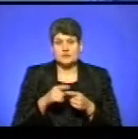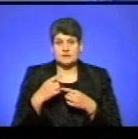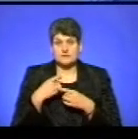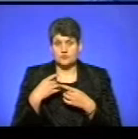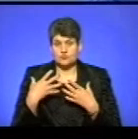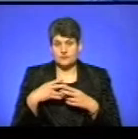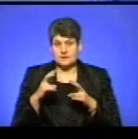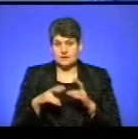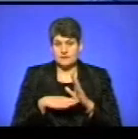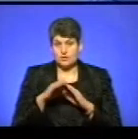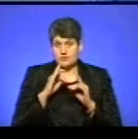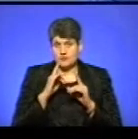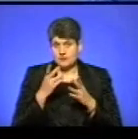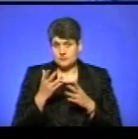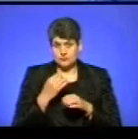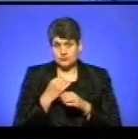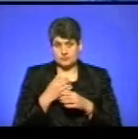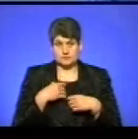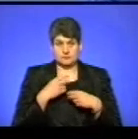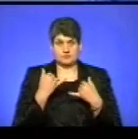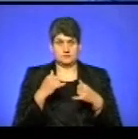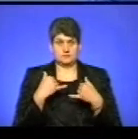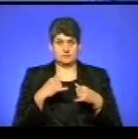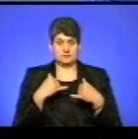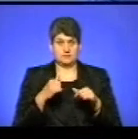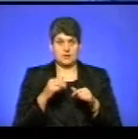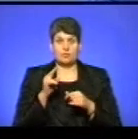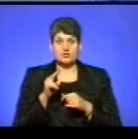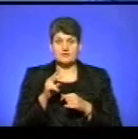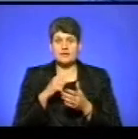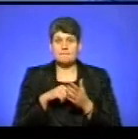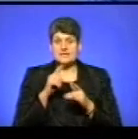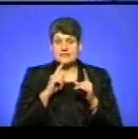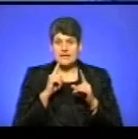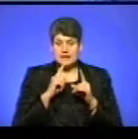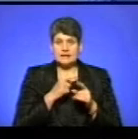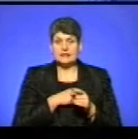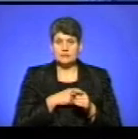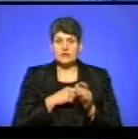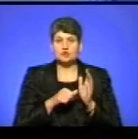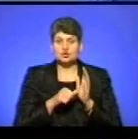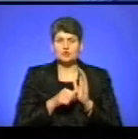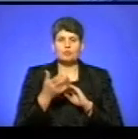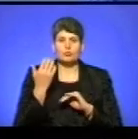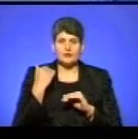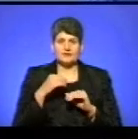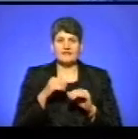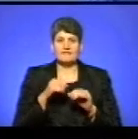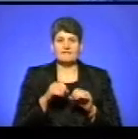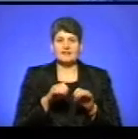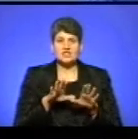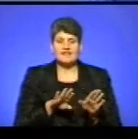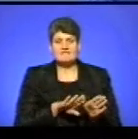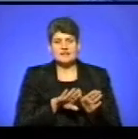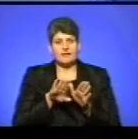засідання Верховної Ради створило такий всеукраїнський ажіотаж, і Почаївська міська рада, депутати ще з 6-го попереднього скликання вирішили відкласти